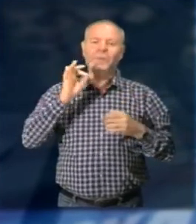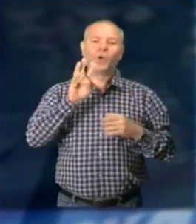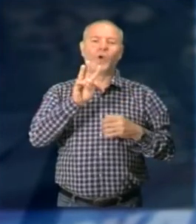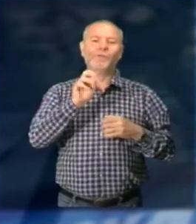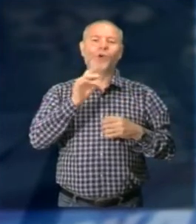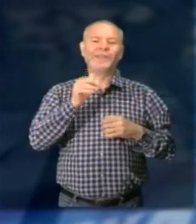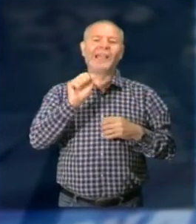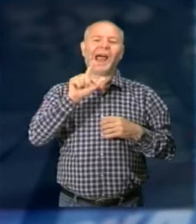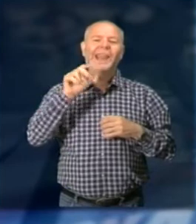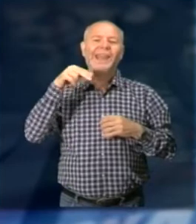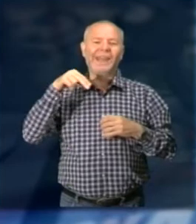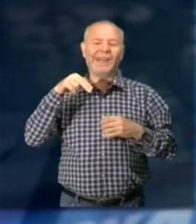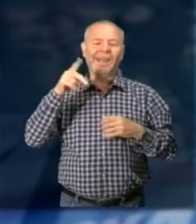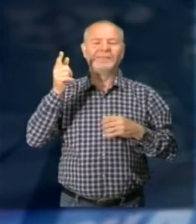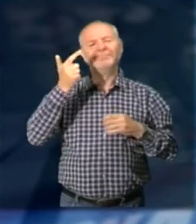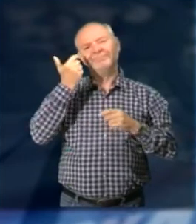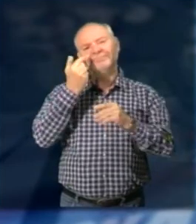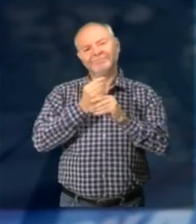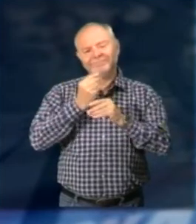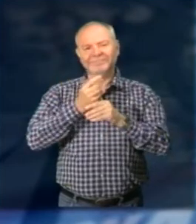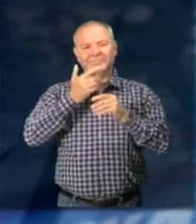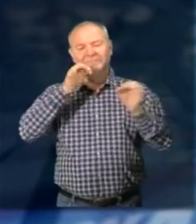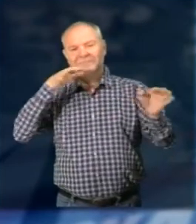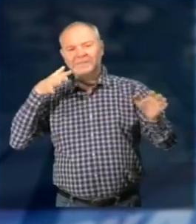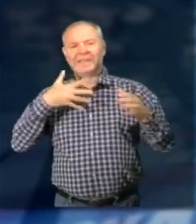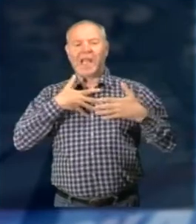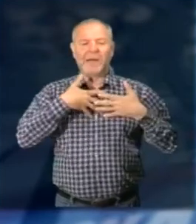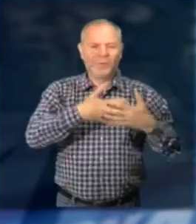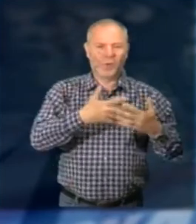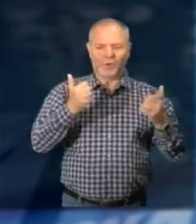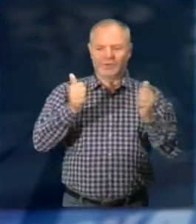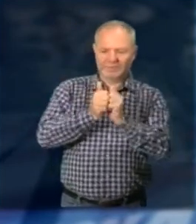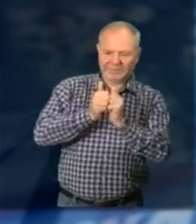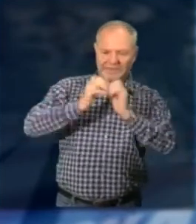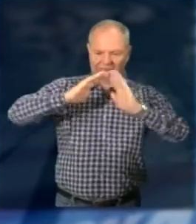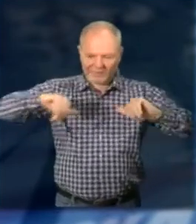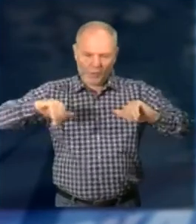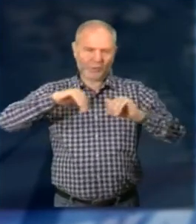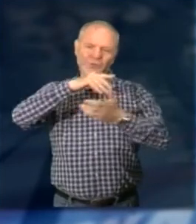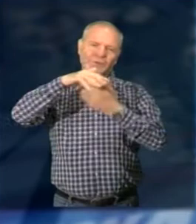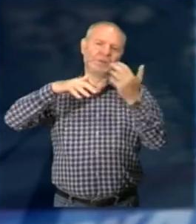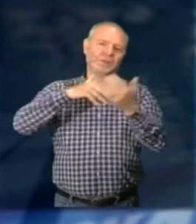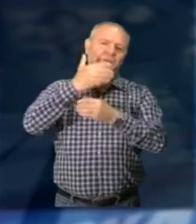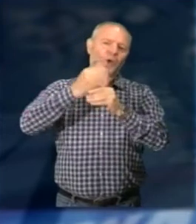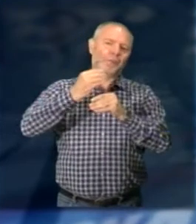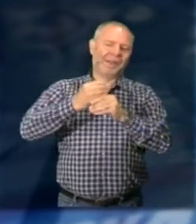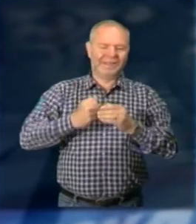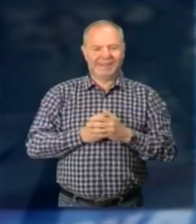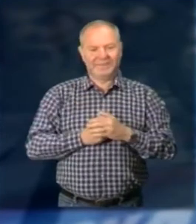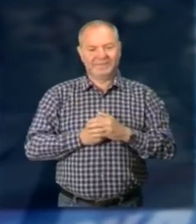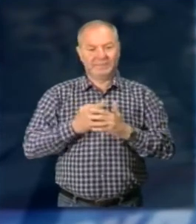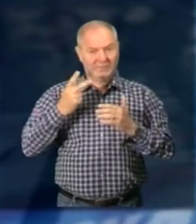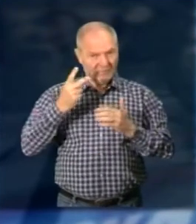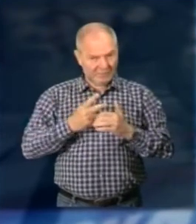Cupido, bendato e sbadato Si è divertito a scagliare frecce e far nascere amori, divorzi e non solo L'epilogo di una stagione da